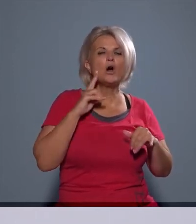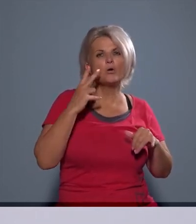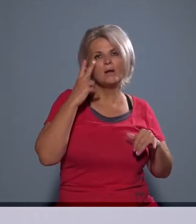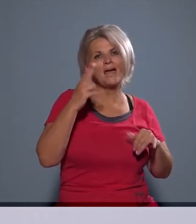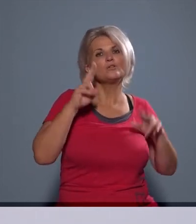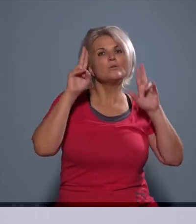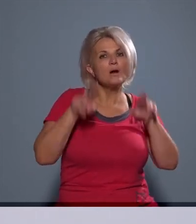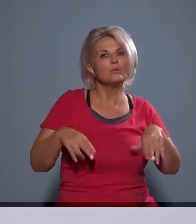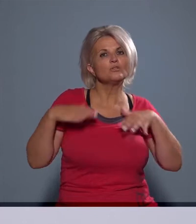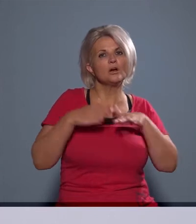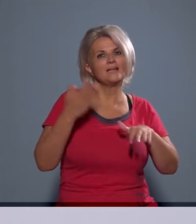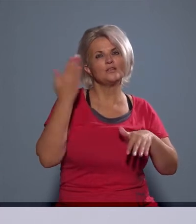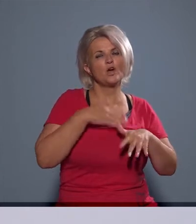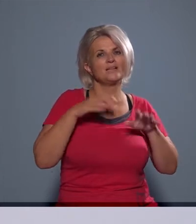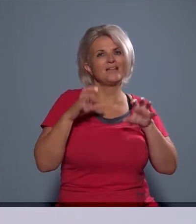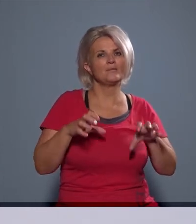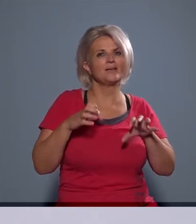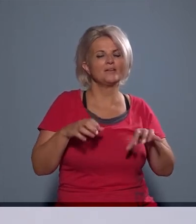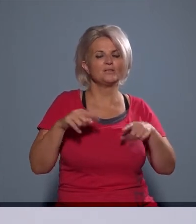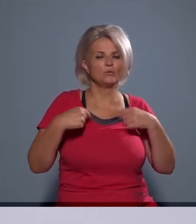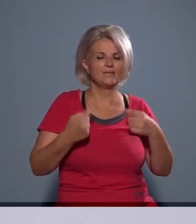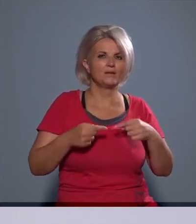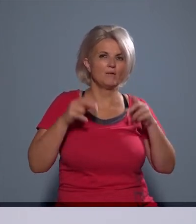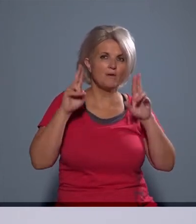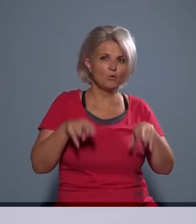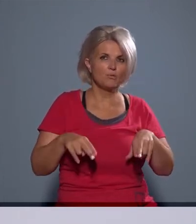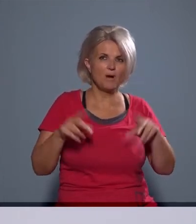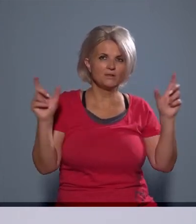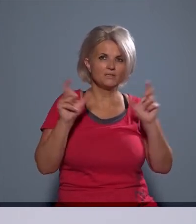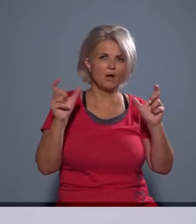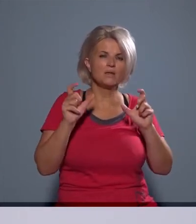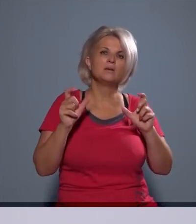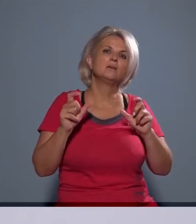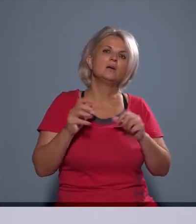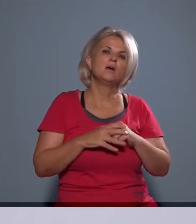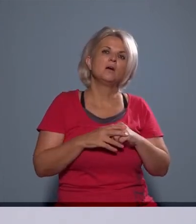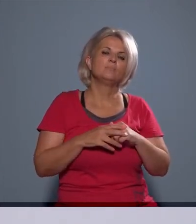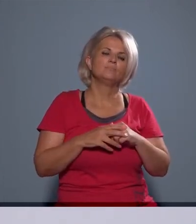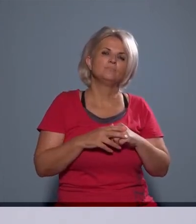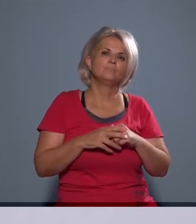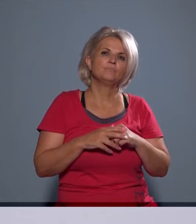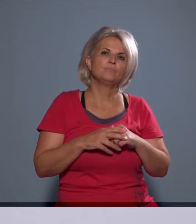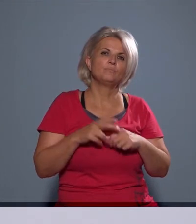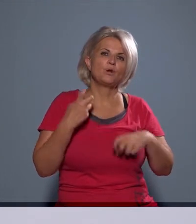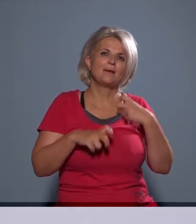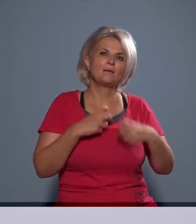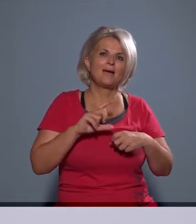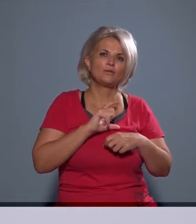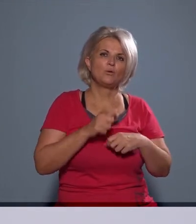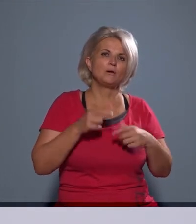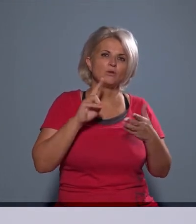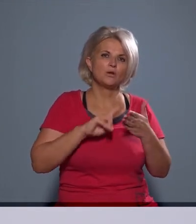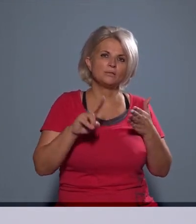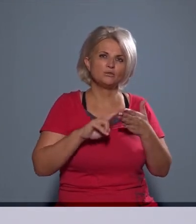látjuk a valós hatásait. Ha a tevékenység aztán valóban zaj problémát eredményez, akkor a hatóságnak